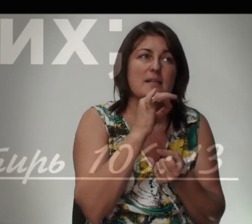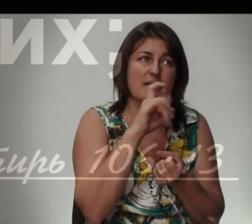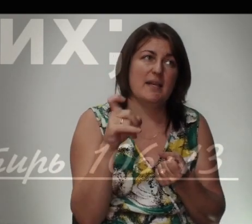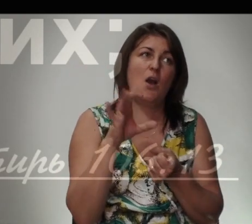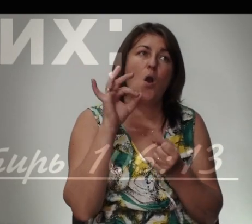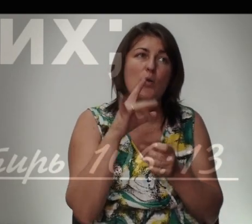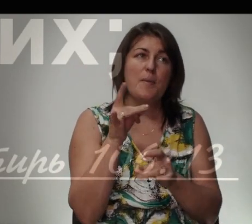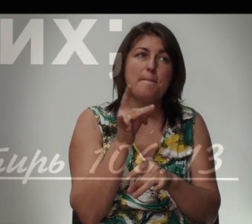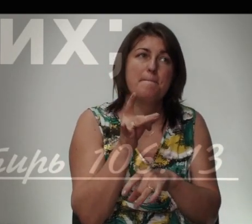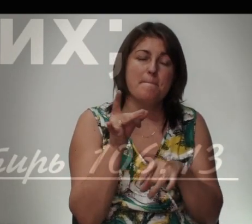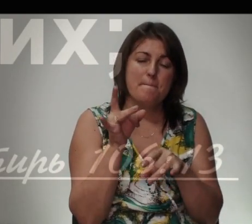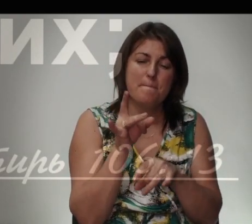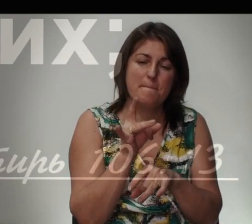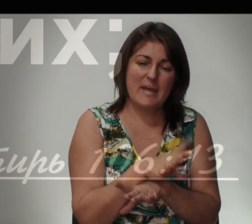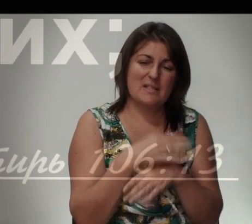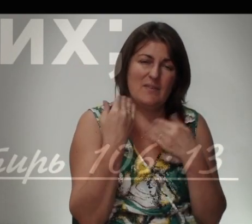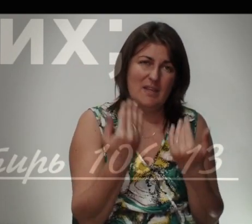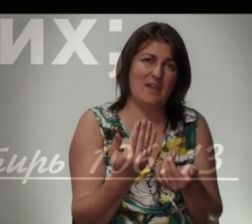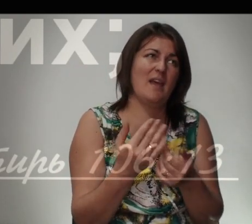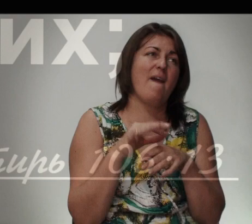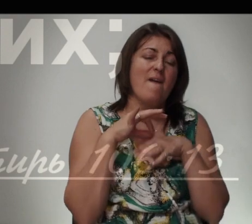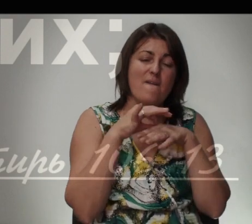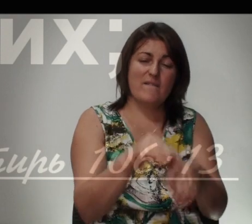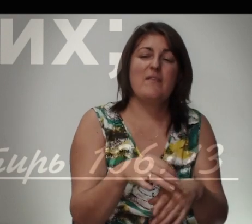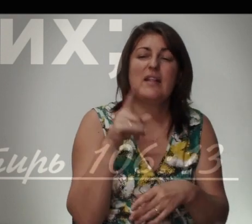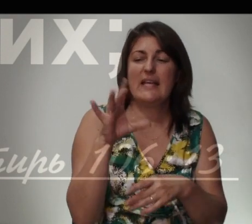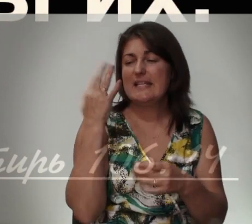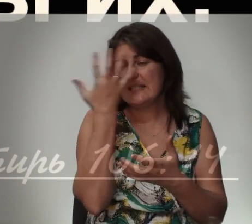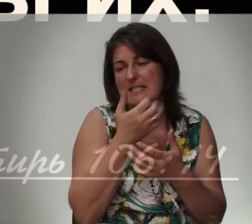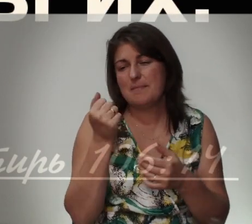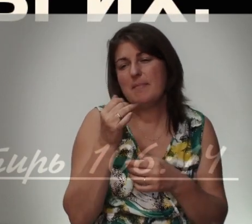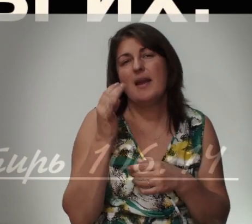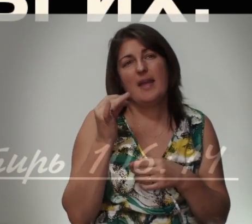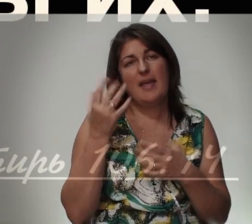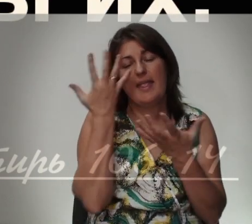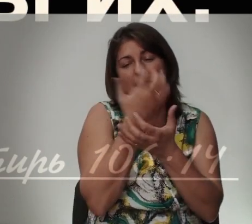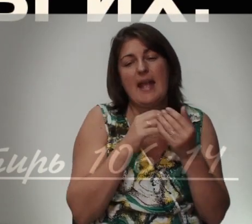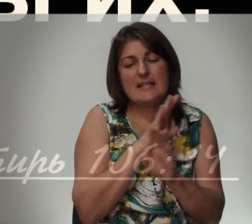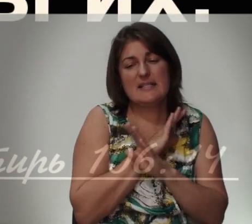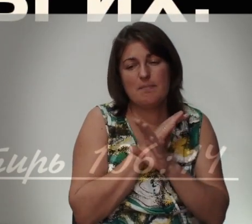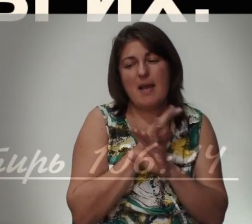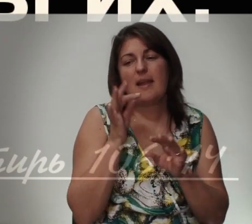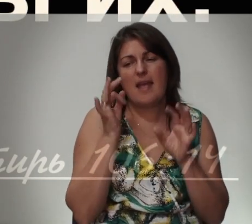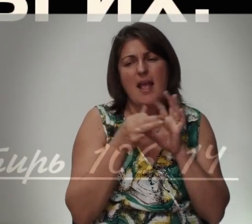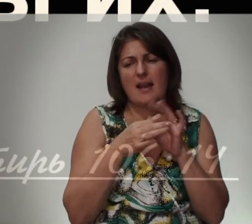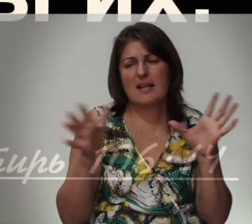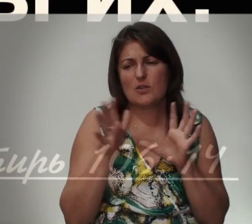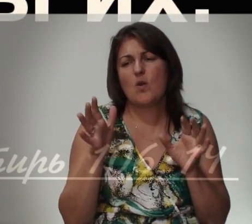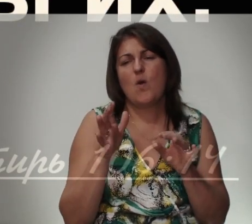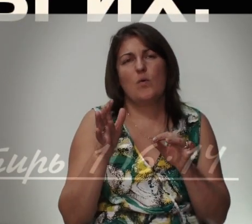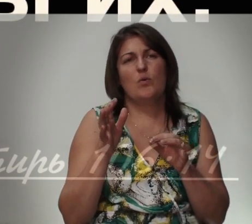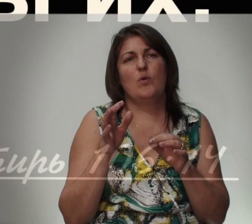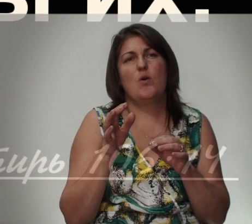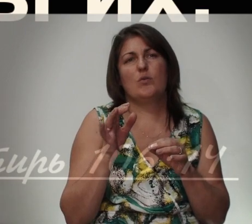От бедствия их Вывел их Из тьмы И тени смертной И расторгнул Узы